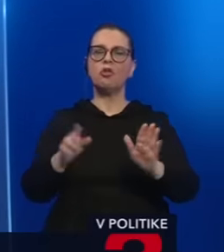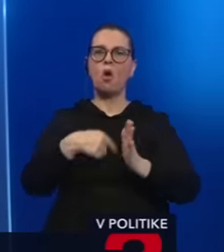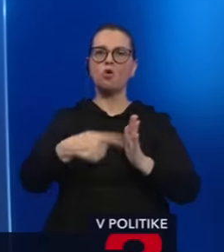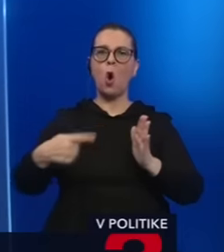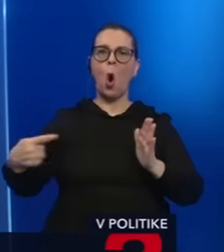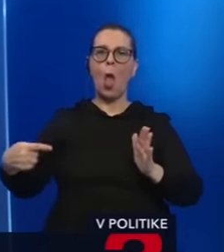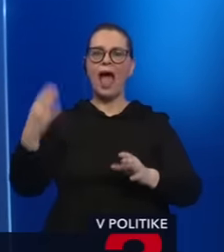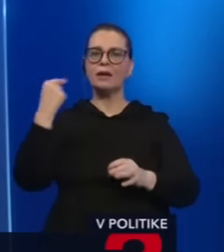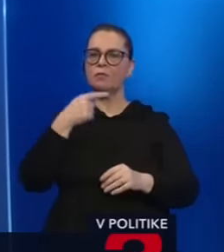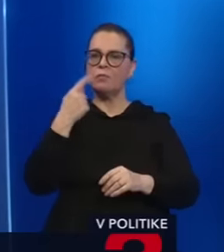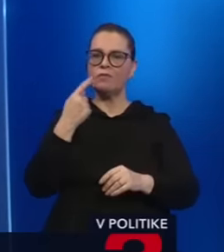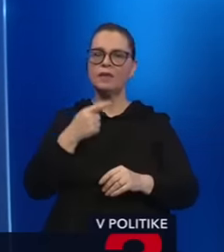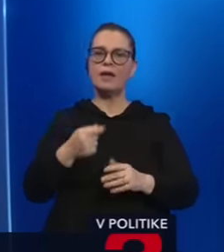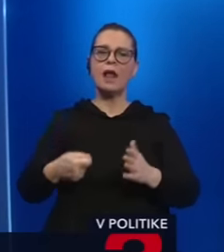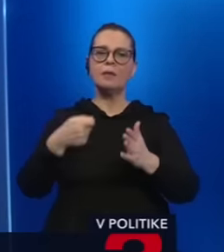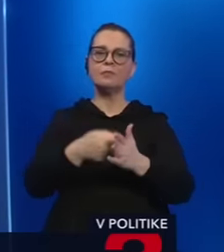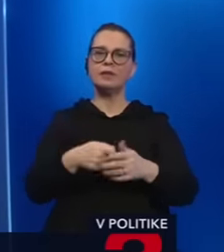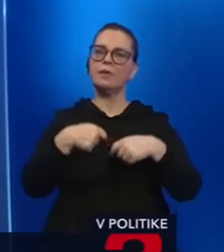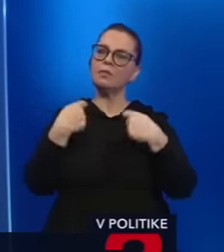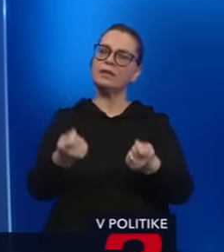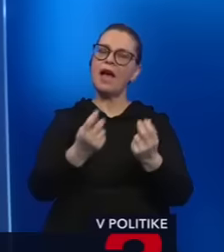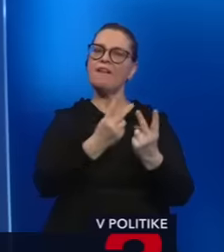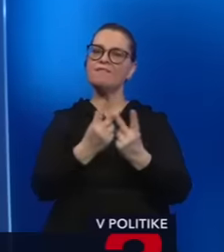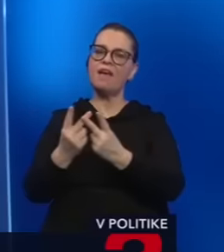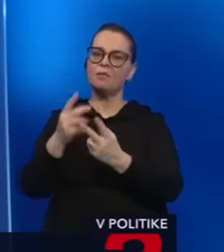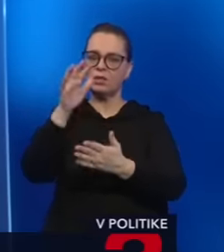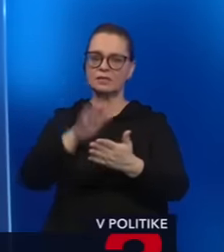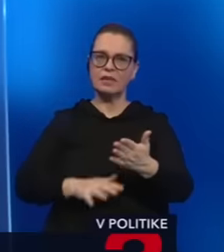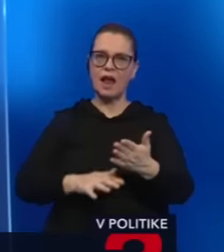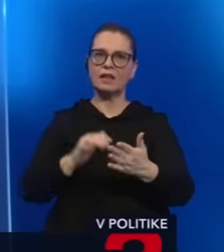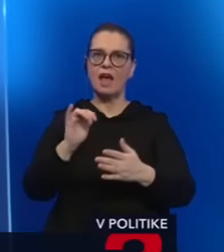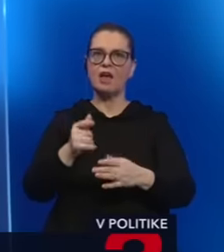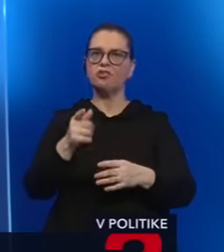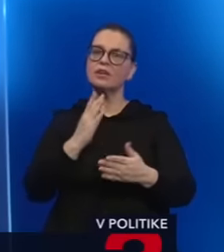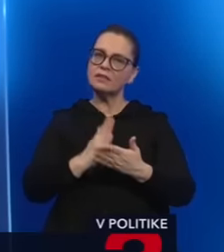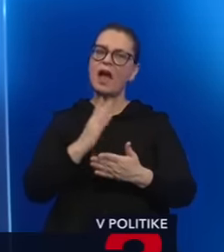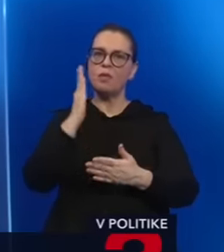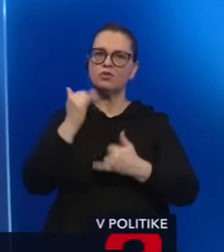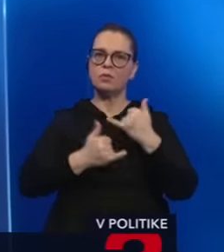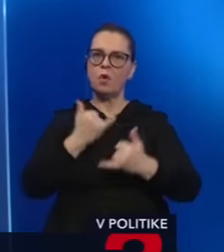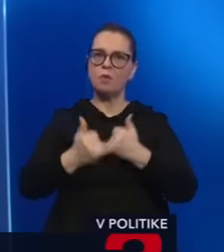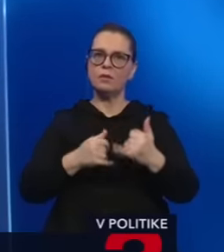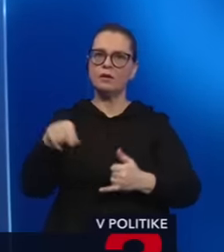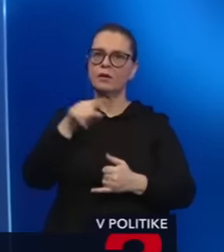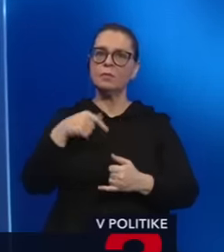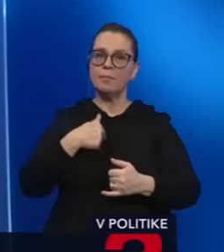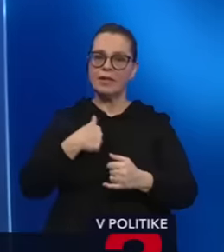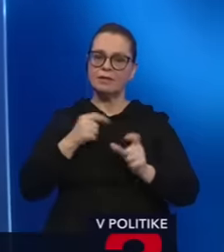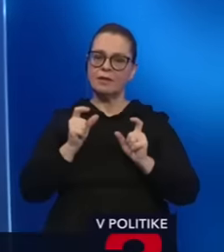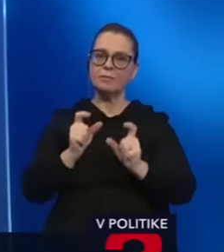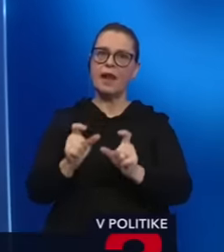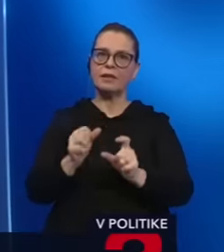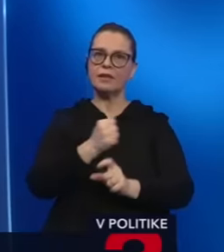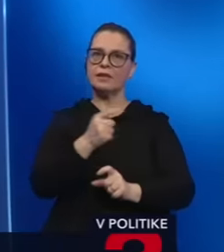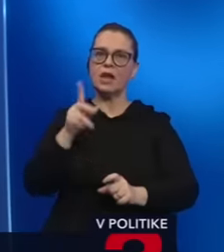povedal, že všetky príspevky je on zverejný na web stránke ostatné. To, napríklad, a to ja vždy a stále budem opakovať, mne ste brániť niekoľko mesiacov